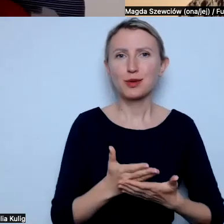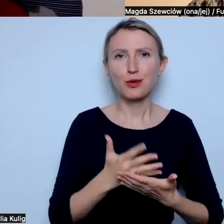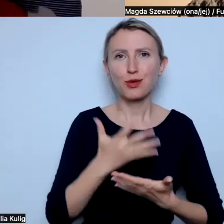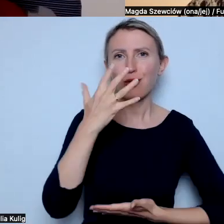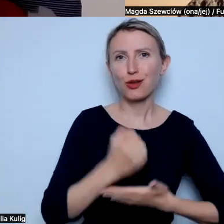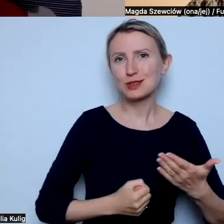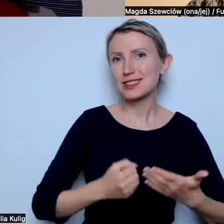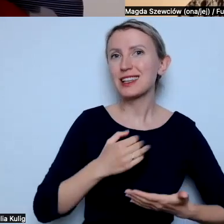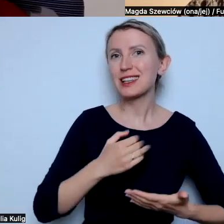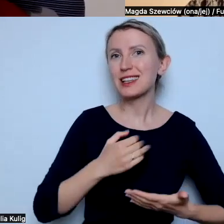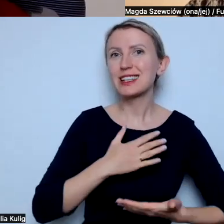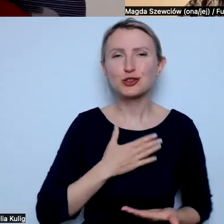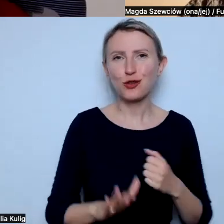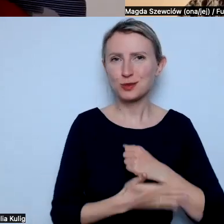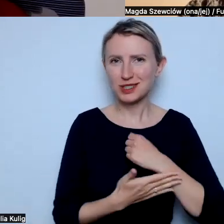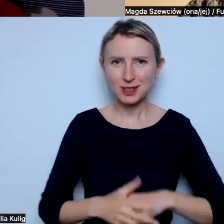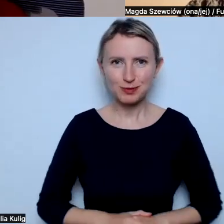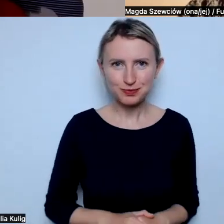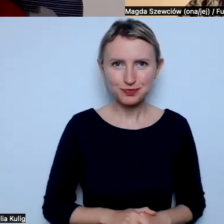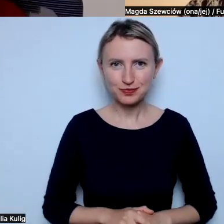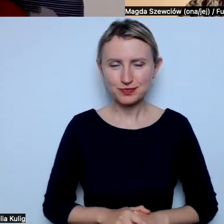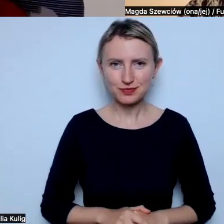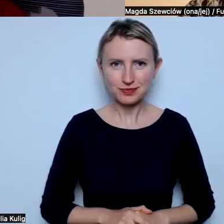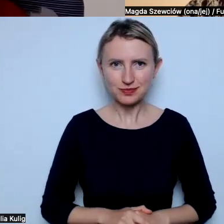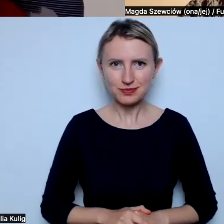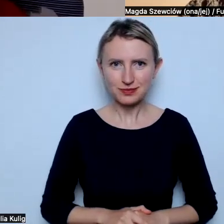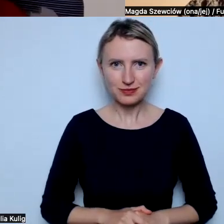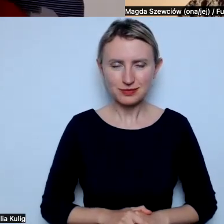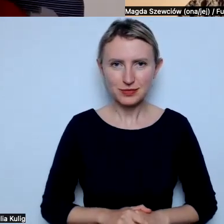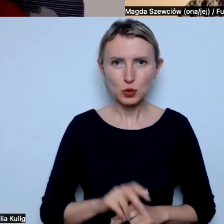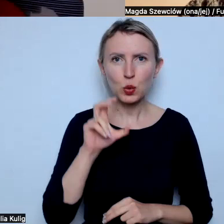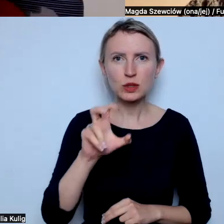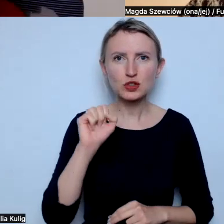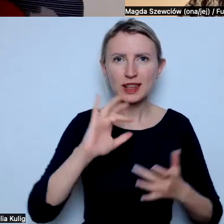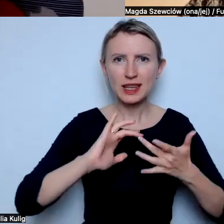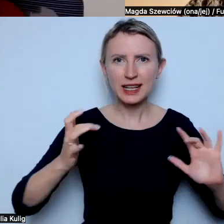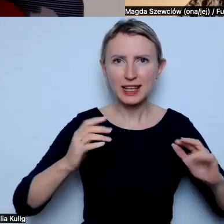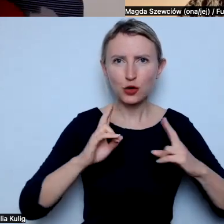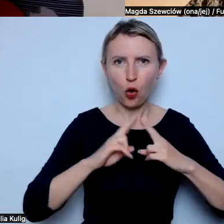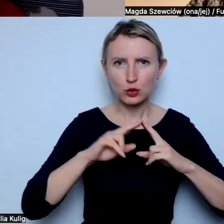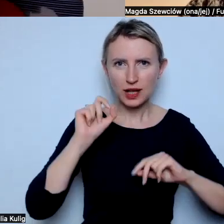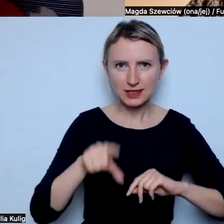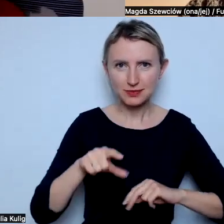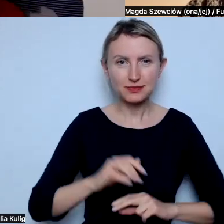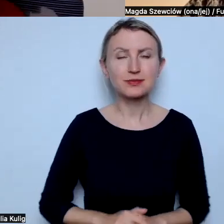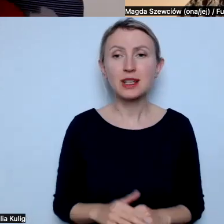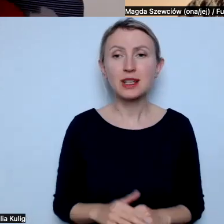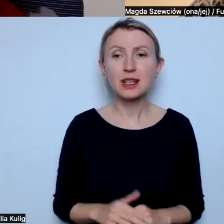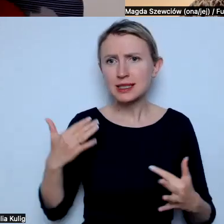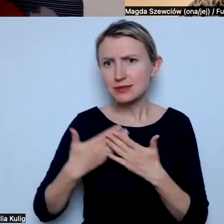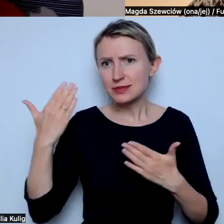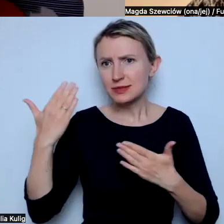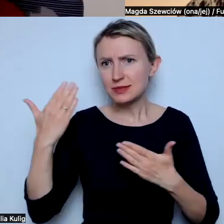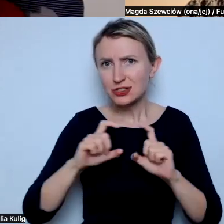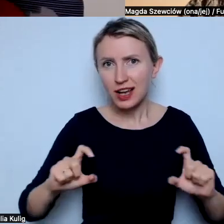z naszego wsparcia. I tutaj już macie na czacie link do konsultacji. Kończy nam się troszkę czas